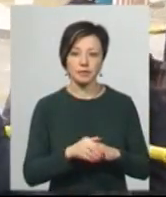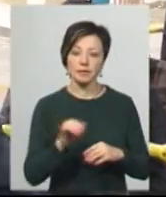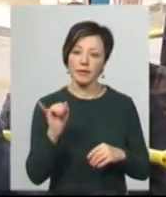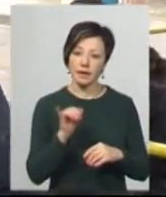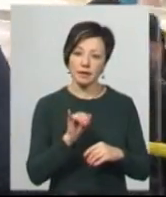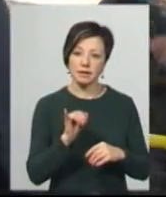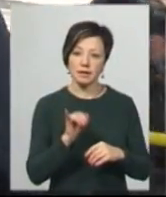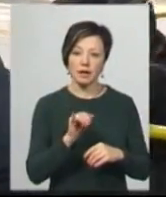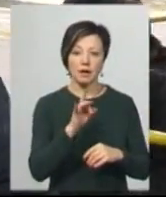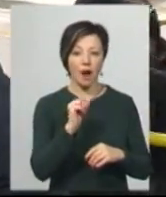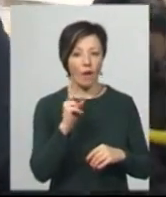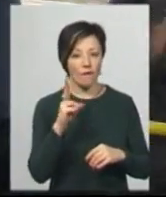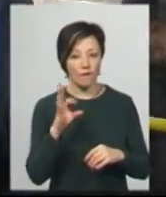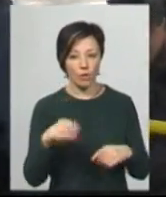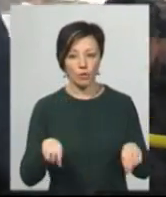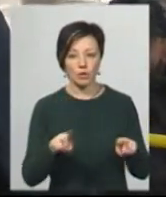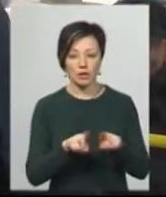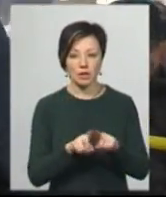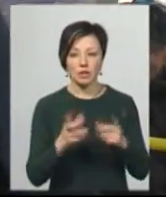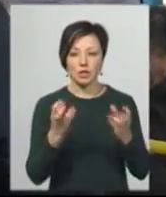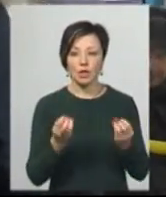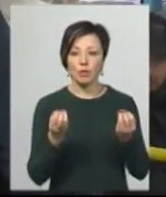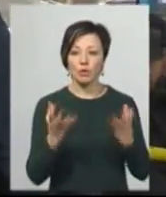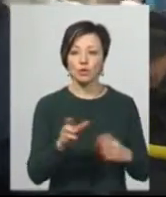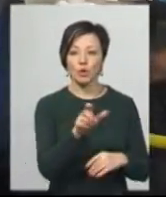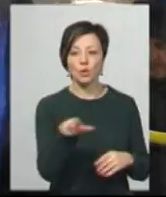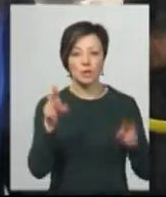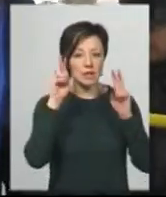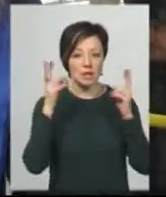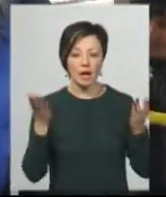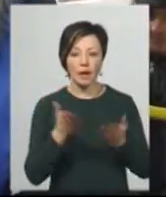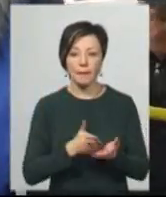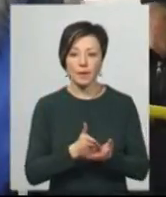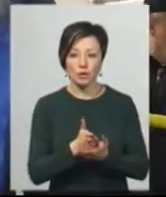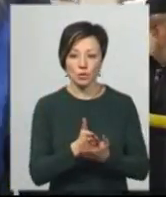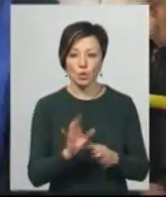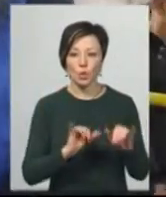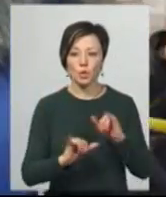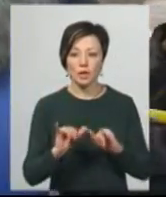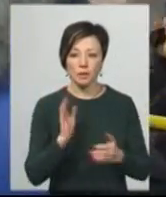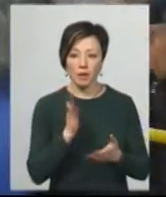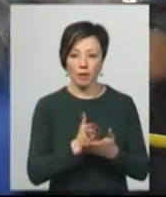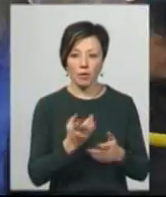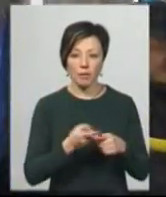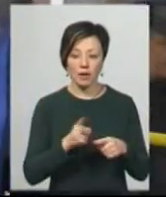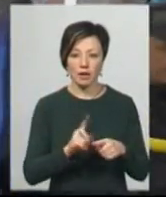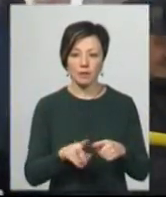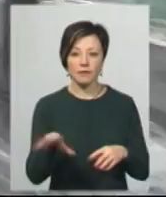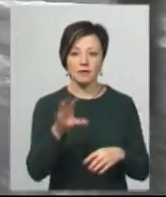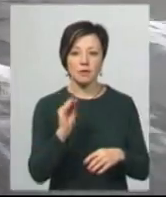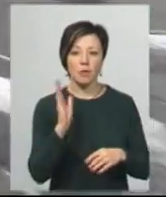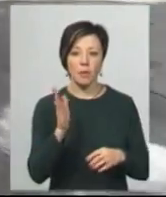в Раково. Ну, ще просто люди не знають, який маршрут, куди приймує. Поэтому, що все